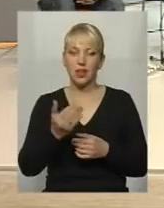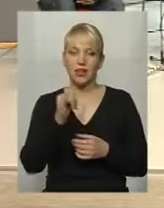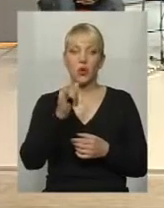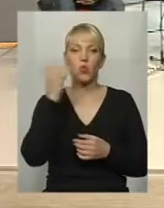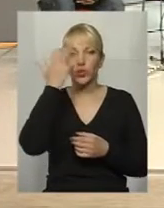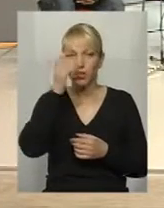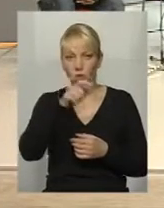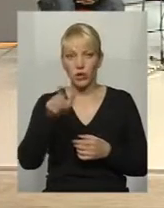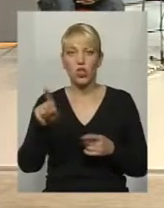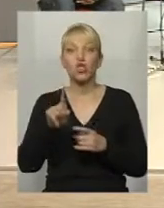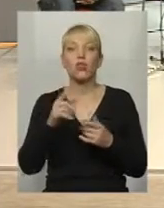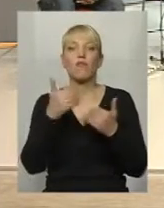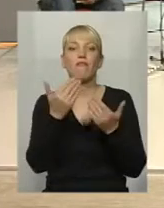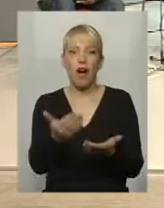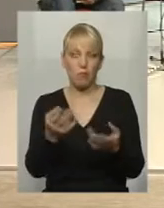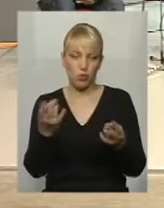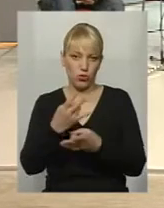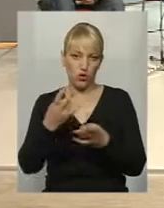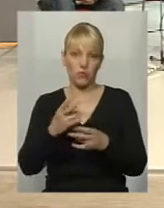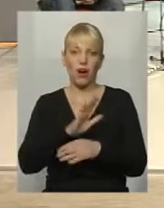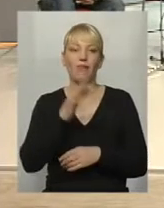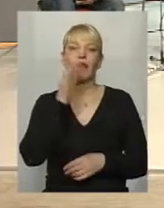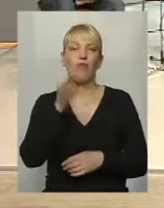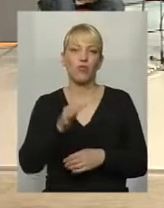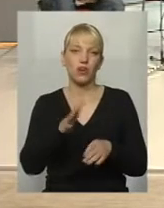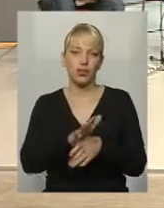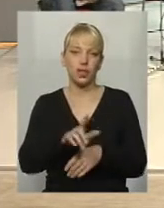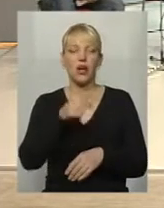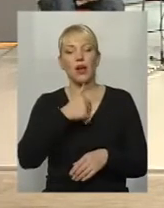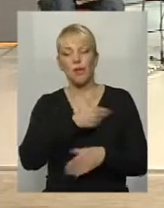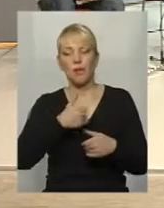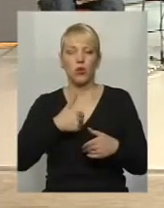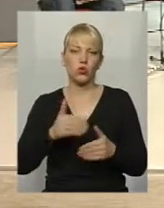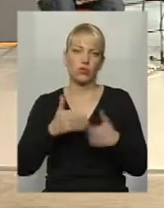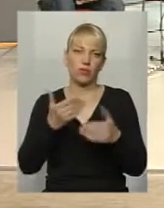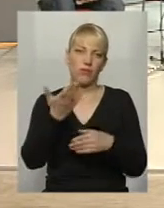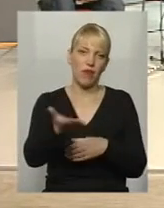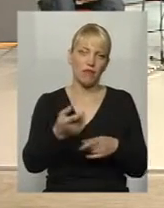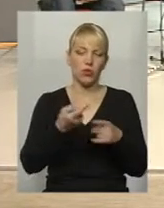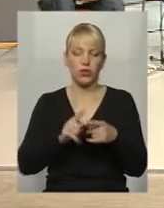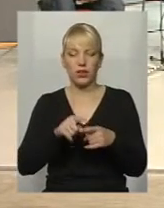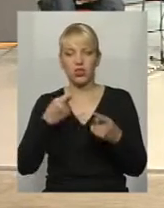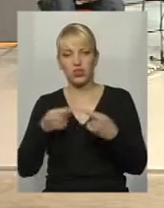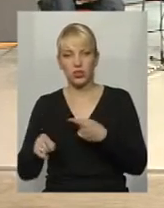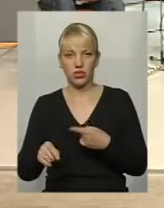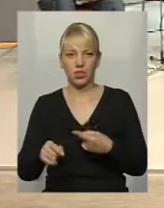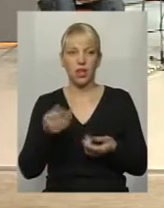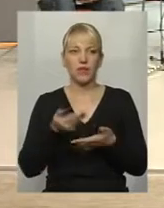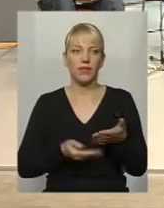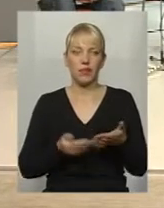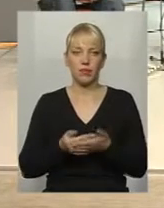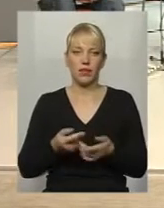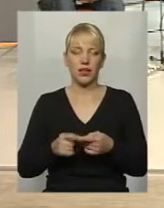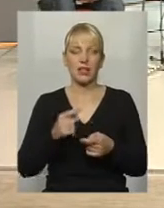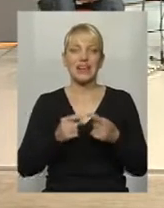потрібно, шановні, а не казати, що ми хочемо запропонувати вам те чи інше. І, наприклад, ті самі